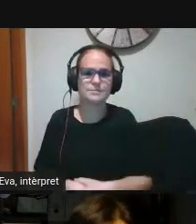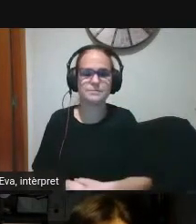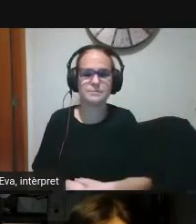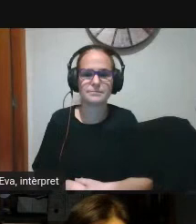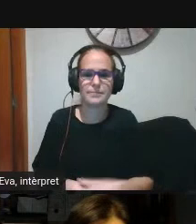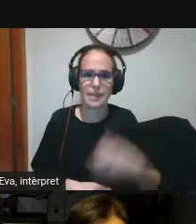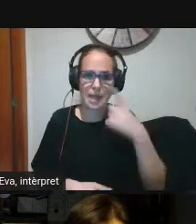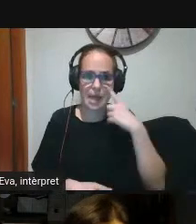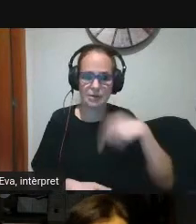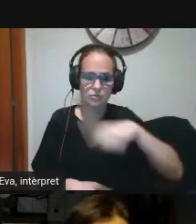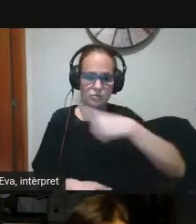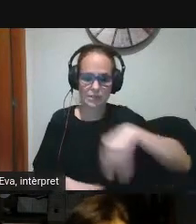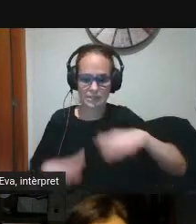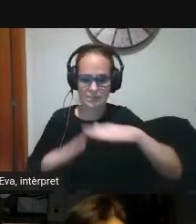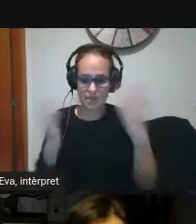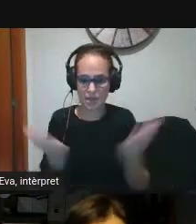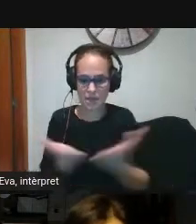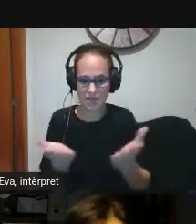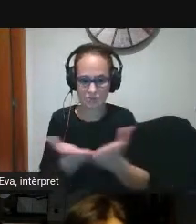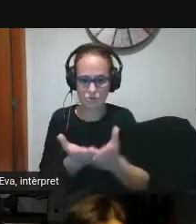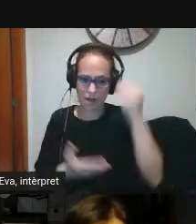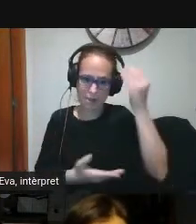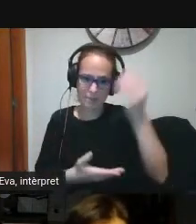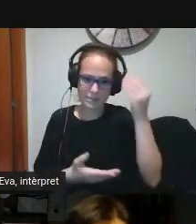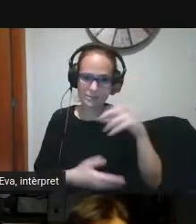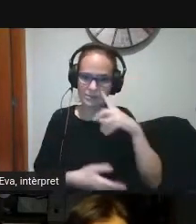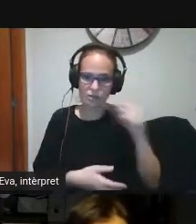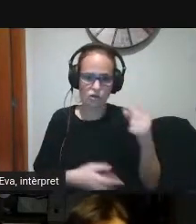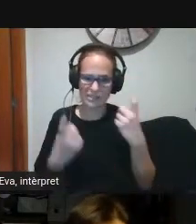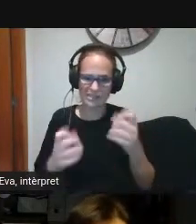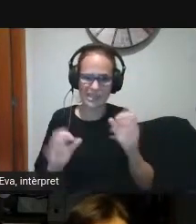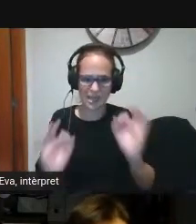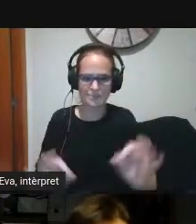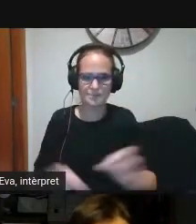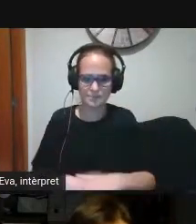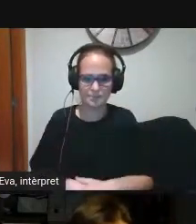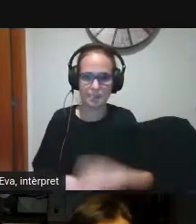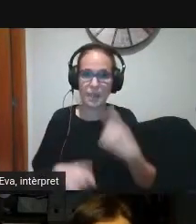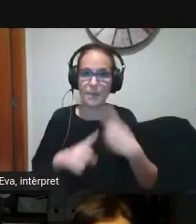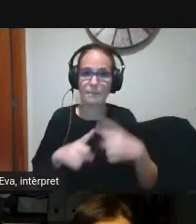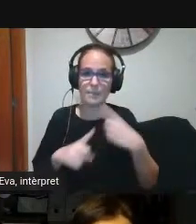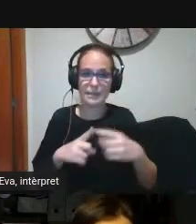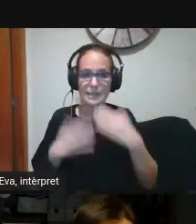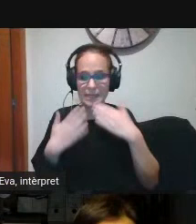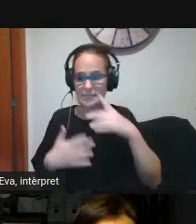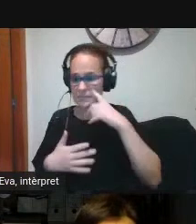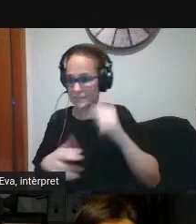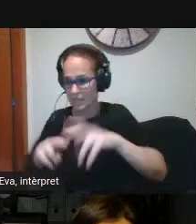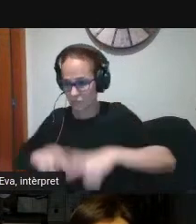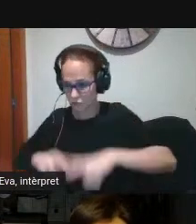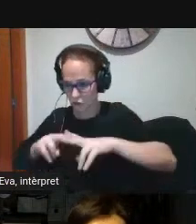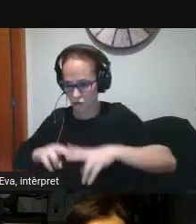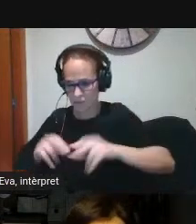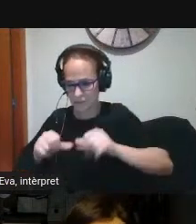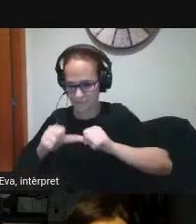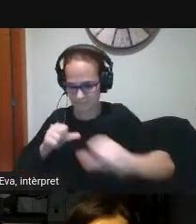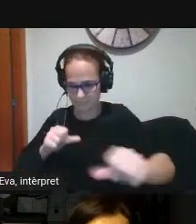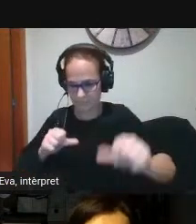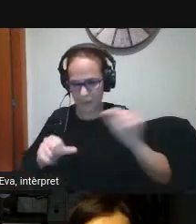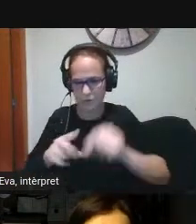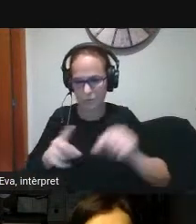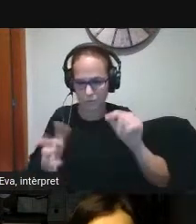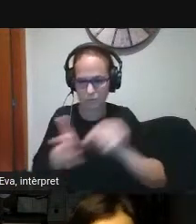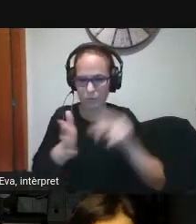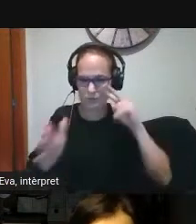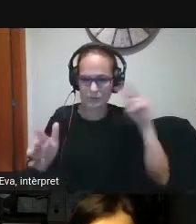de l'escola pensem que la diagnosi és necessària ja que a partir d'aquesta tenim una visió de conjunt